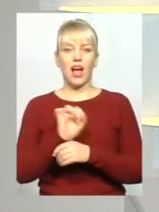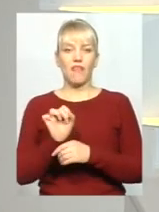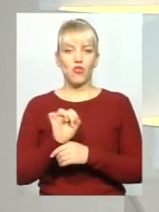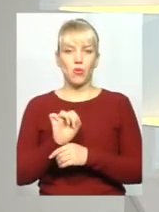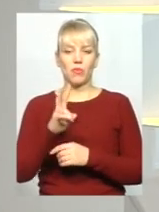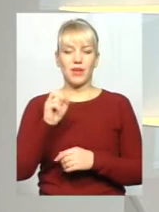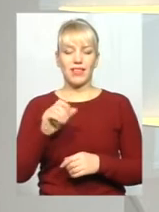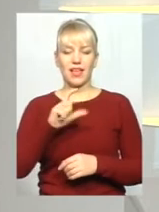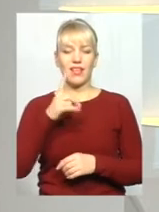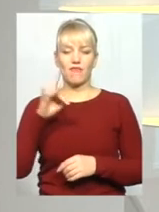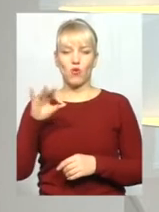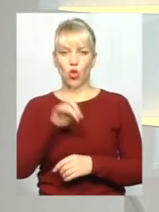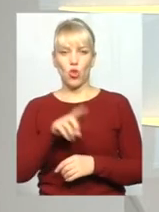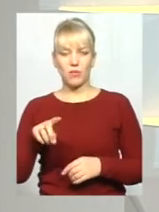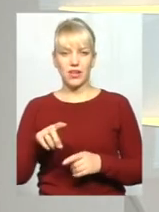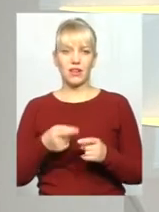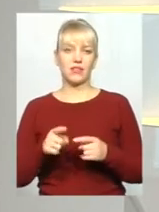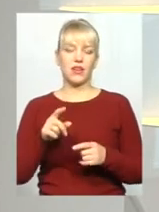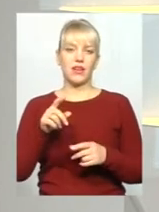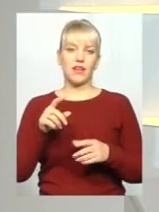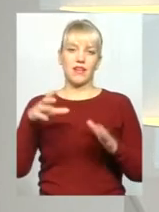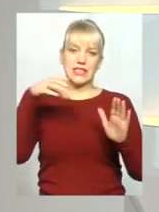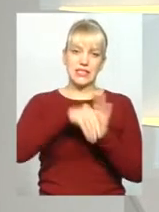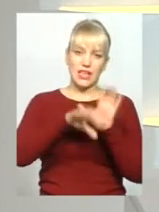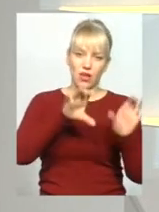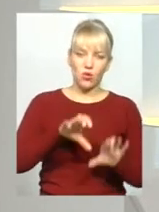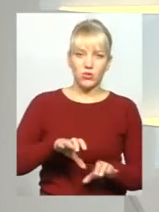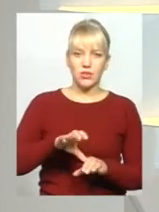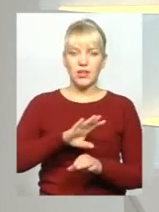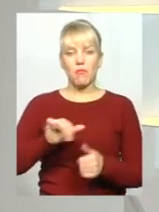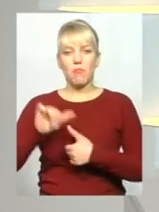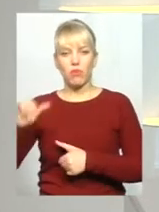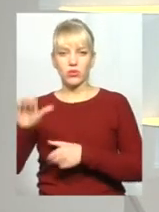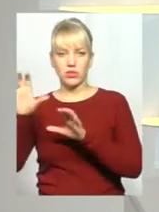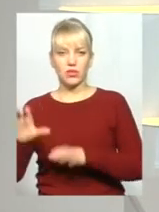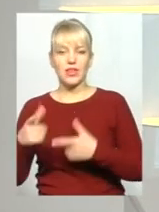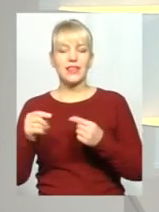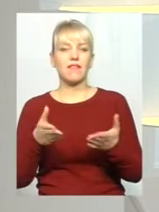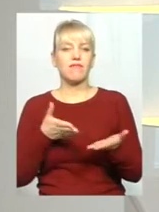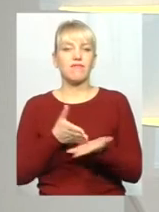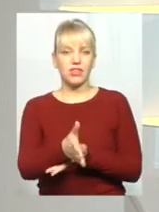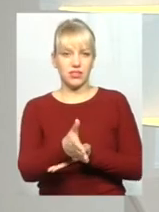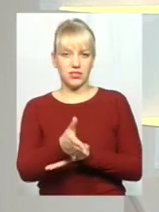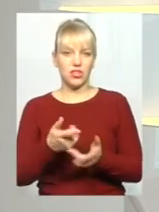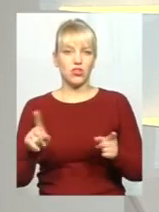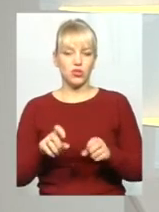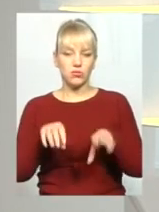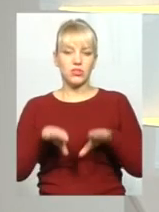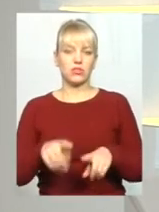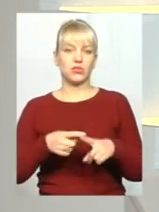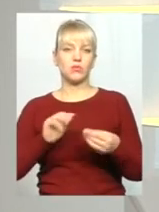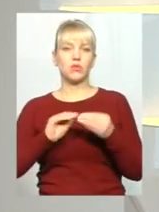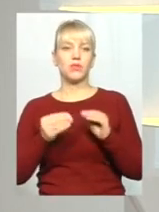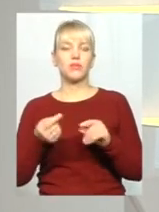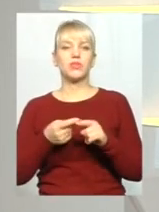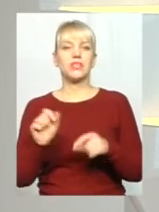-номерах. Вони наче у законі, і наче поза законом виходить така ситуація. І де той вихід, який має вирішити все ж таки проблему з цими автомобілями,